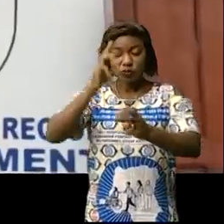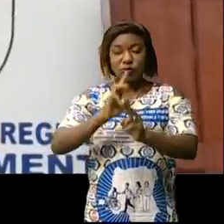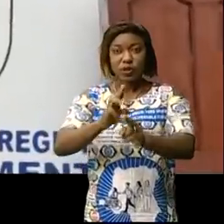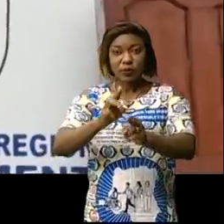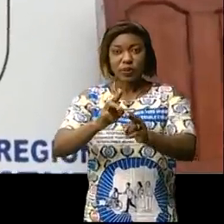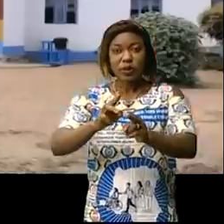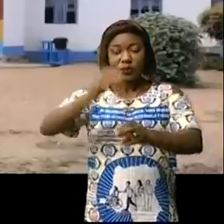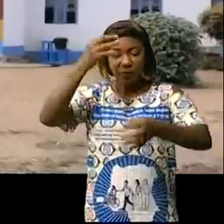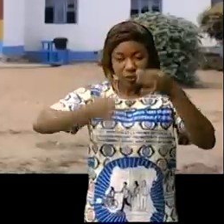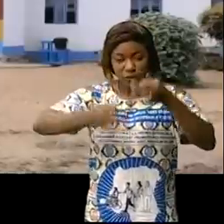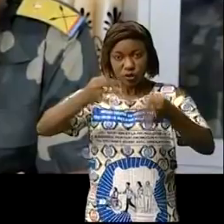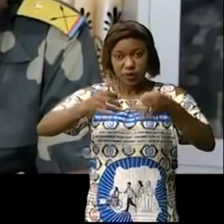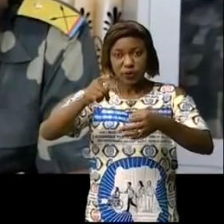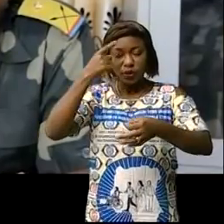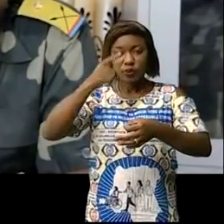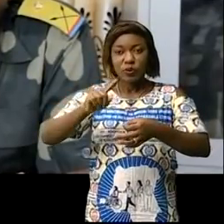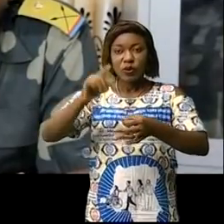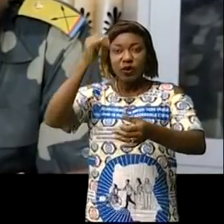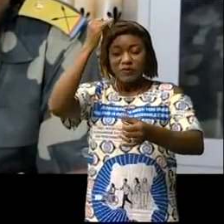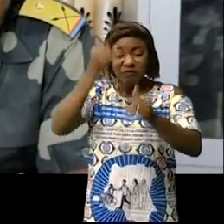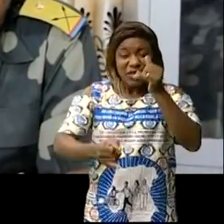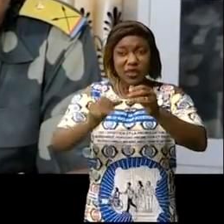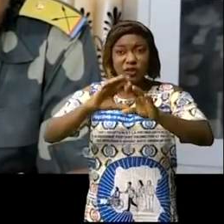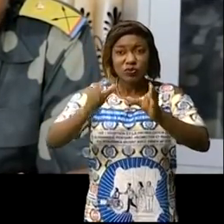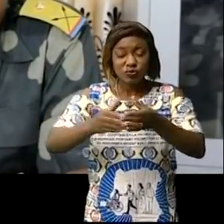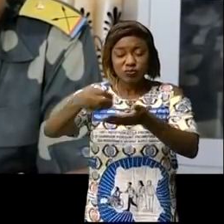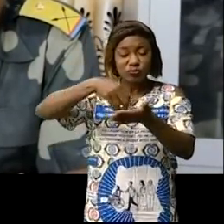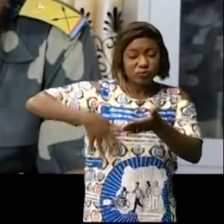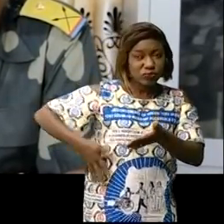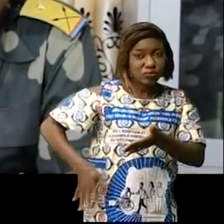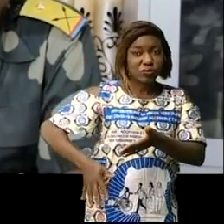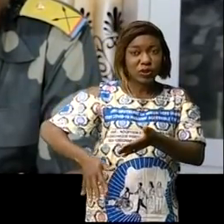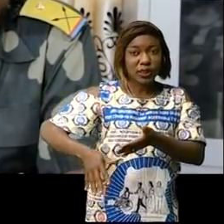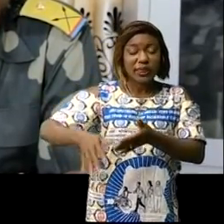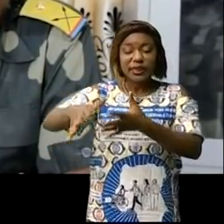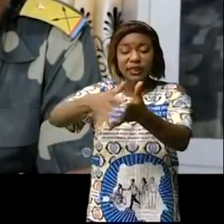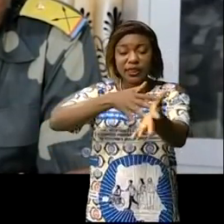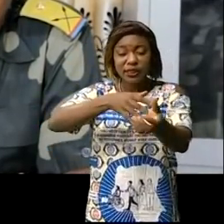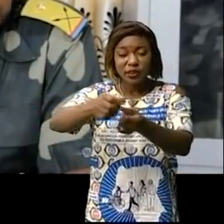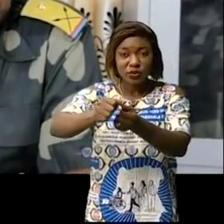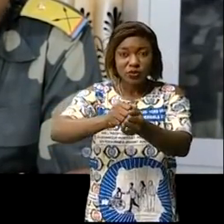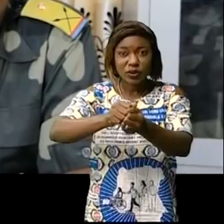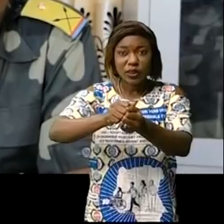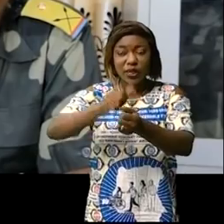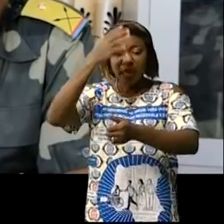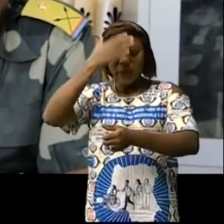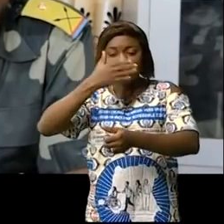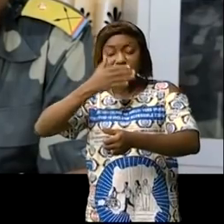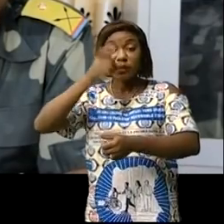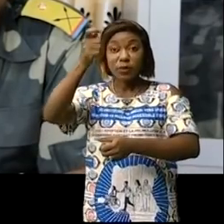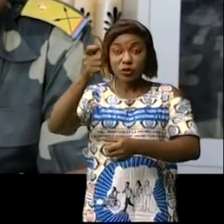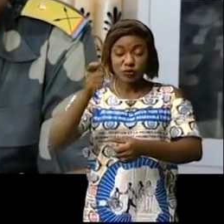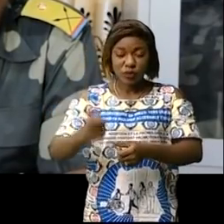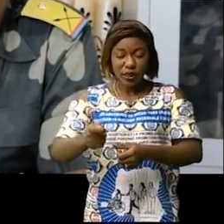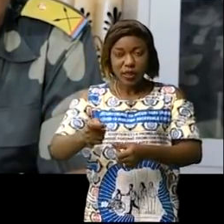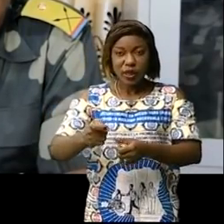leurs actes. Et pour mettre fin à toutes ces pratiques d'antivaleur qui ternissent l'image de notre armée et dénotent le marquement du